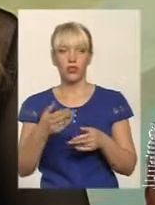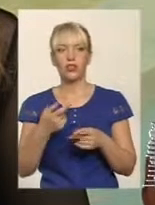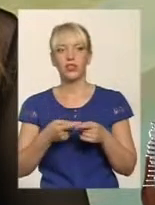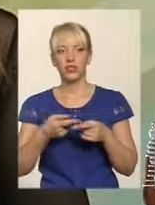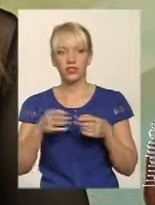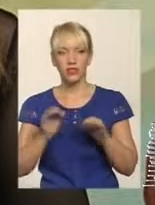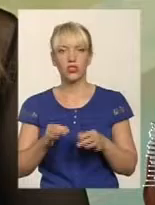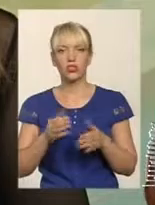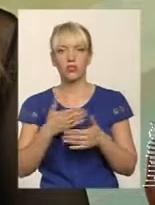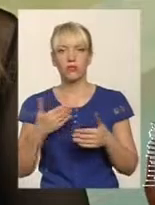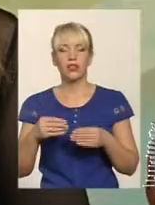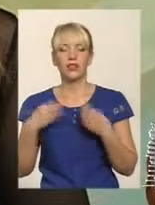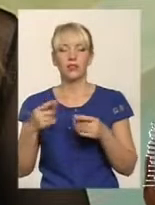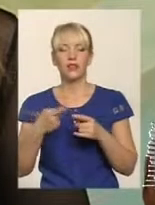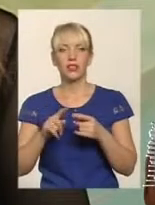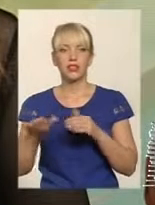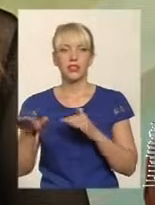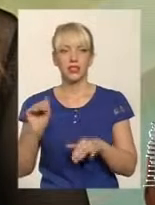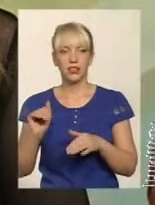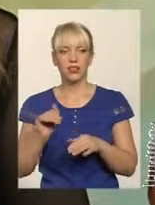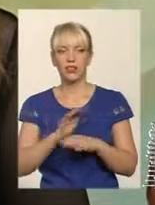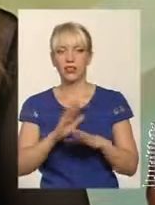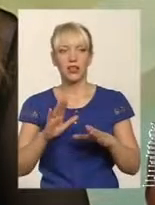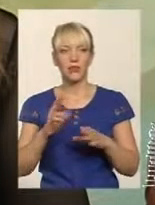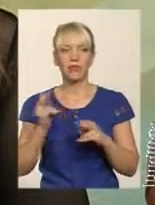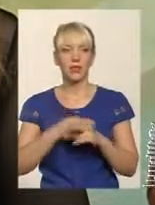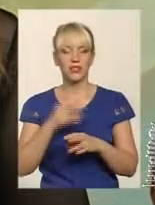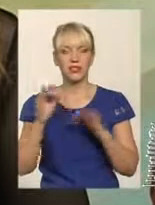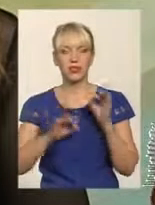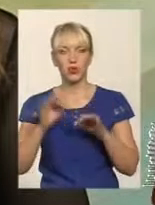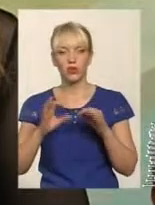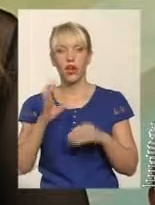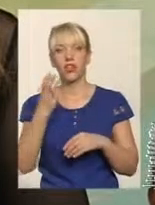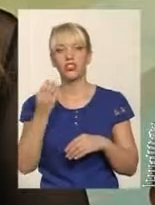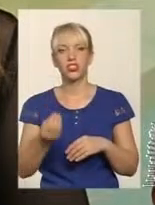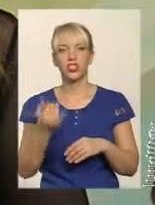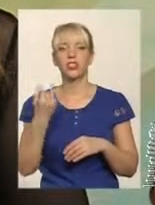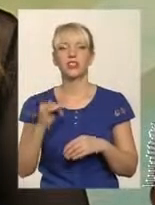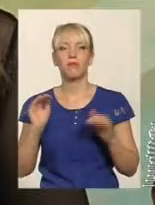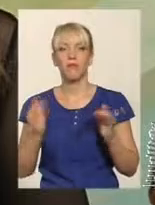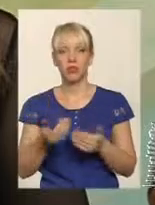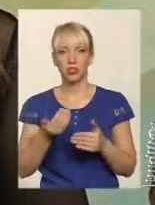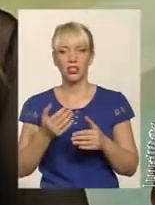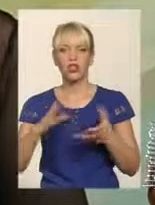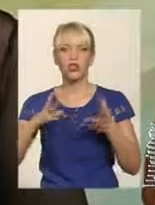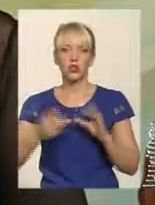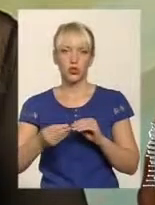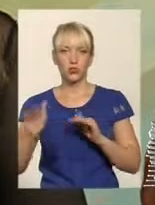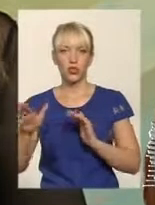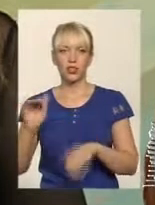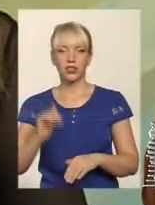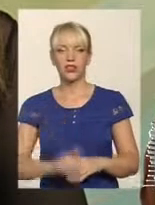цей кредит буде не безвідсотковий, а ще й з зменшенням суми кредиту.